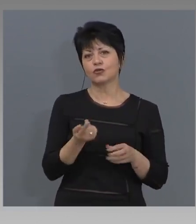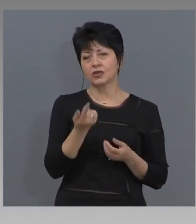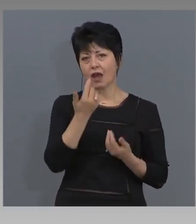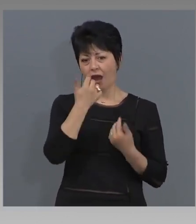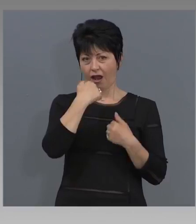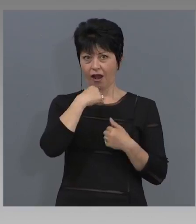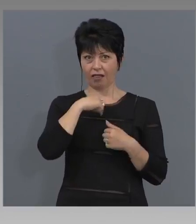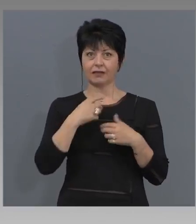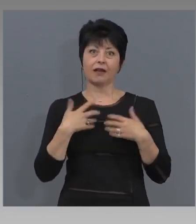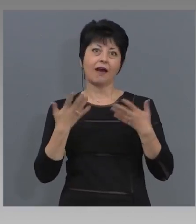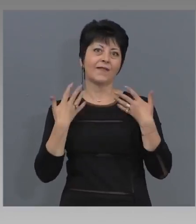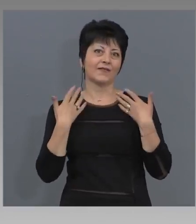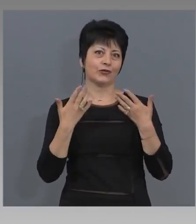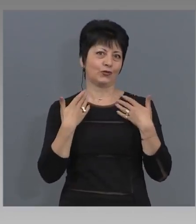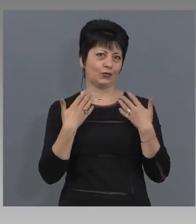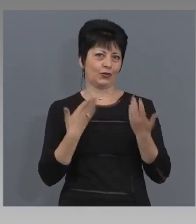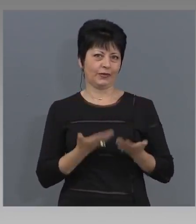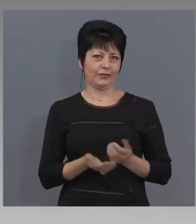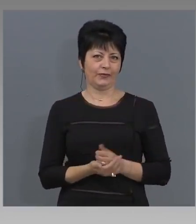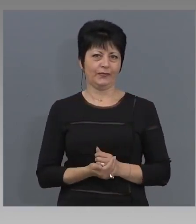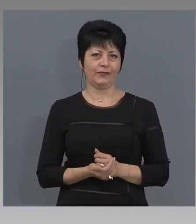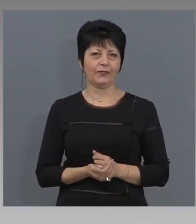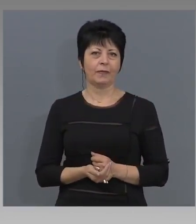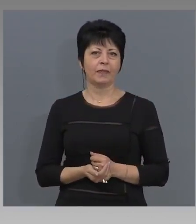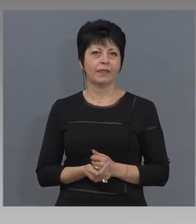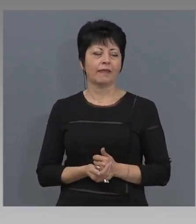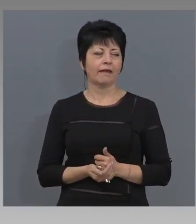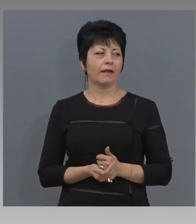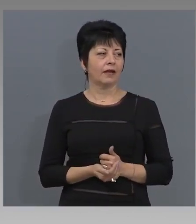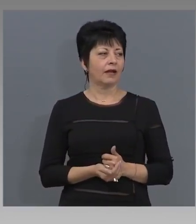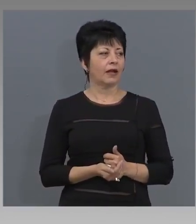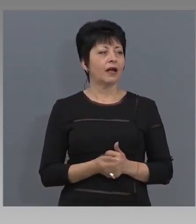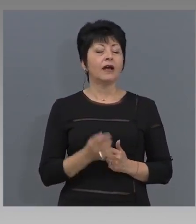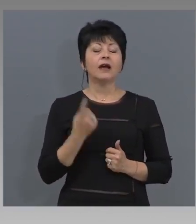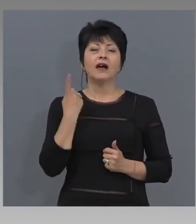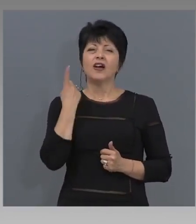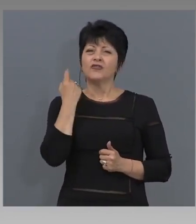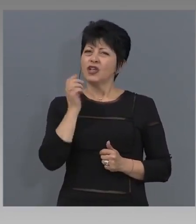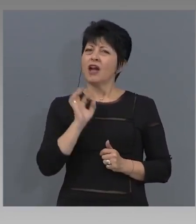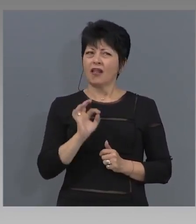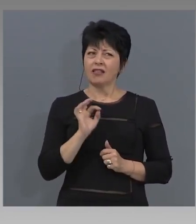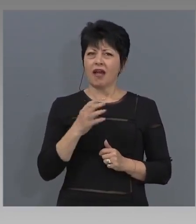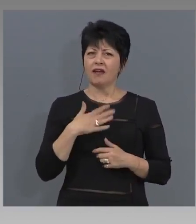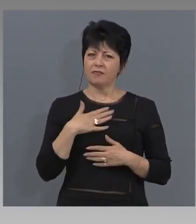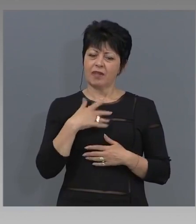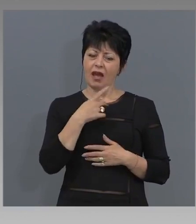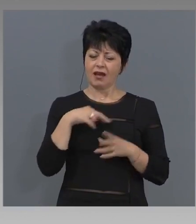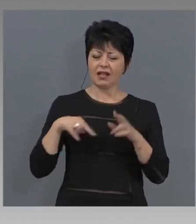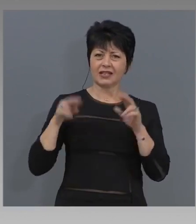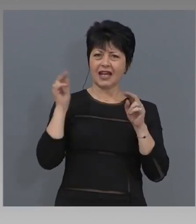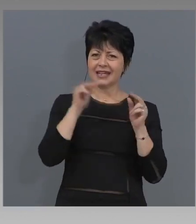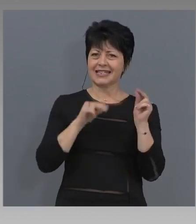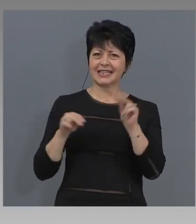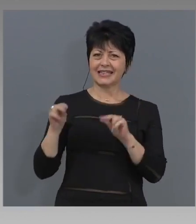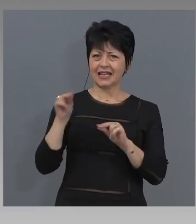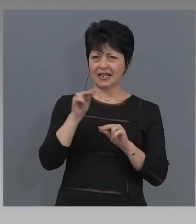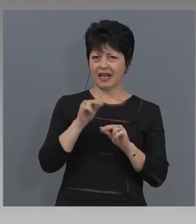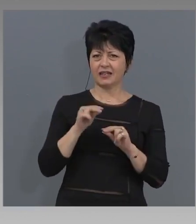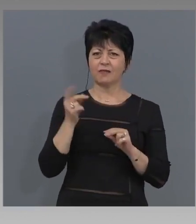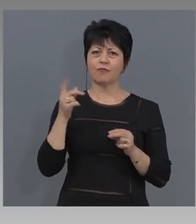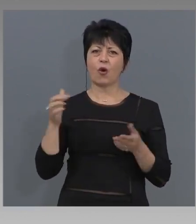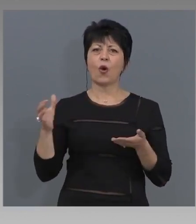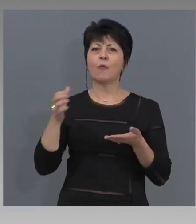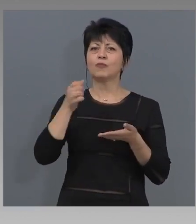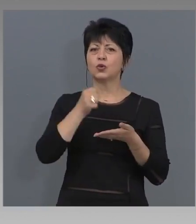Аз също да отговоря на вашия въпрос. Да, вчера бях на заседанието на Комисията по бюджет и финанси